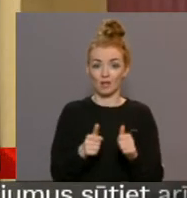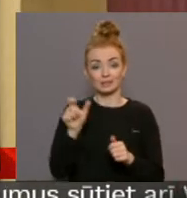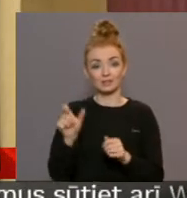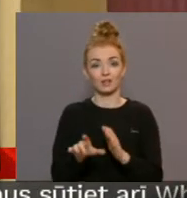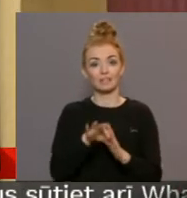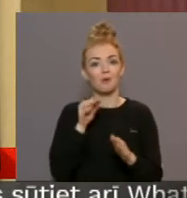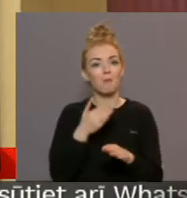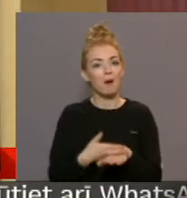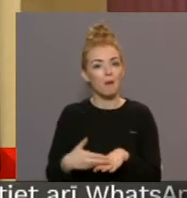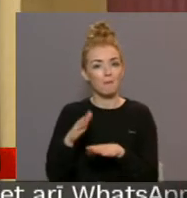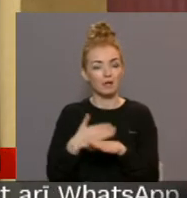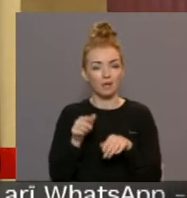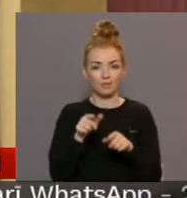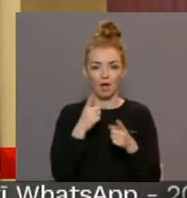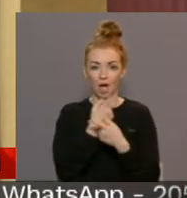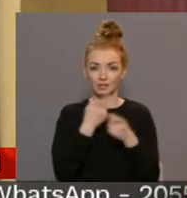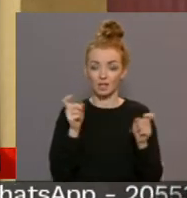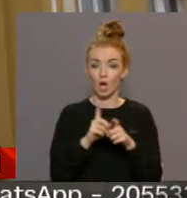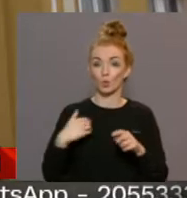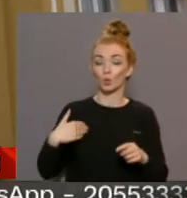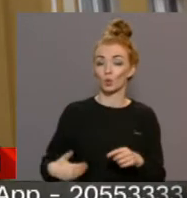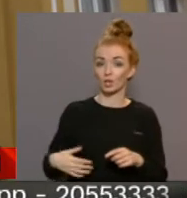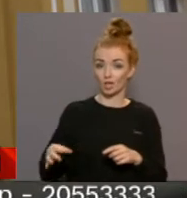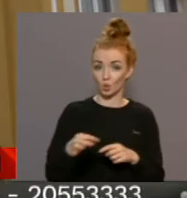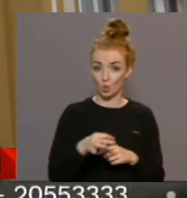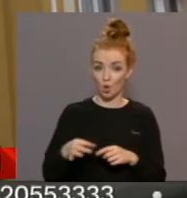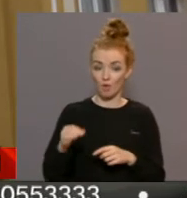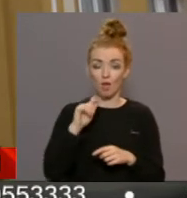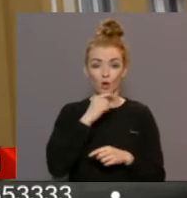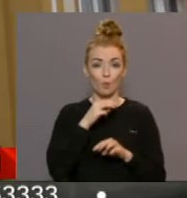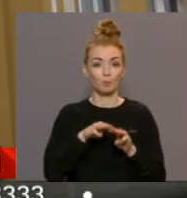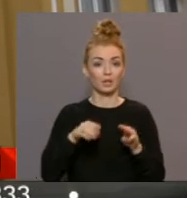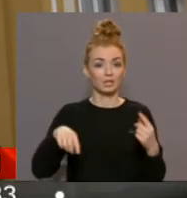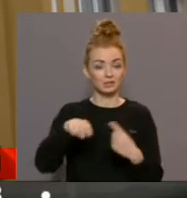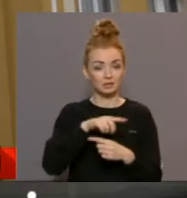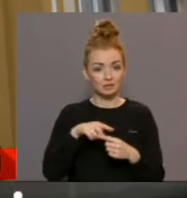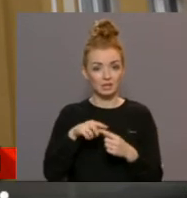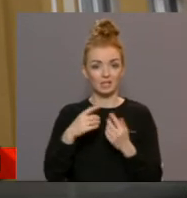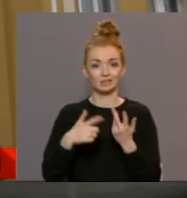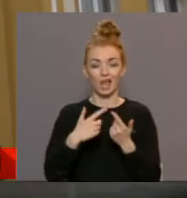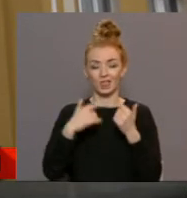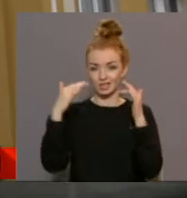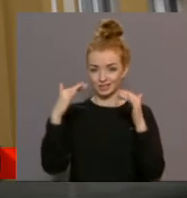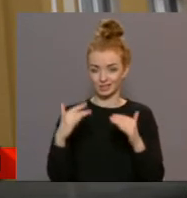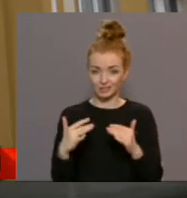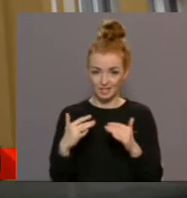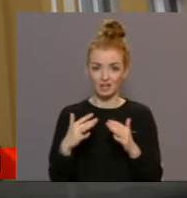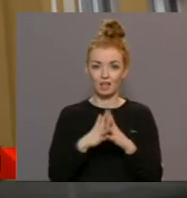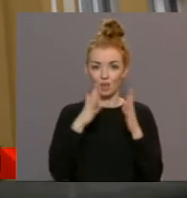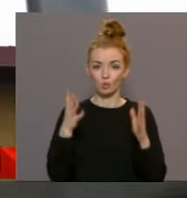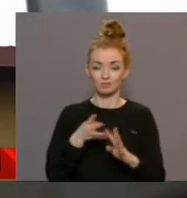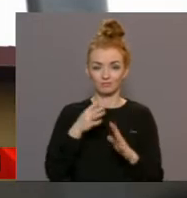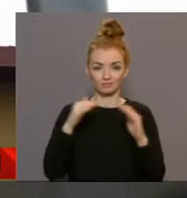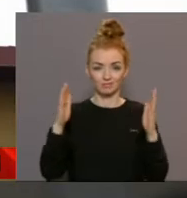izvēlas pamazām. Tā atzīst arī kuldīgas novadā. Ekonomikas ministrijā stāsta, ka statistikas, par cik daudz dzīvokļu ēkam